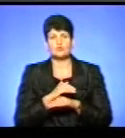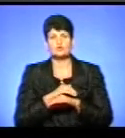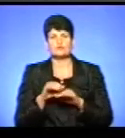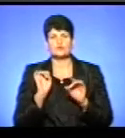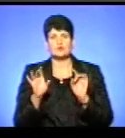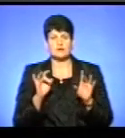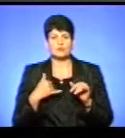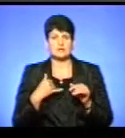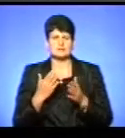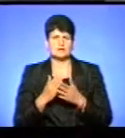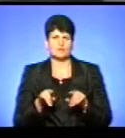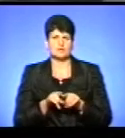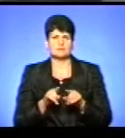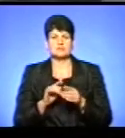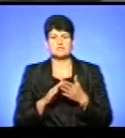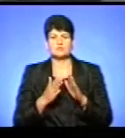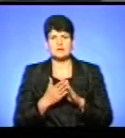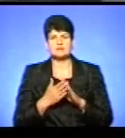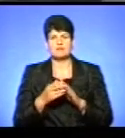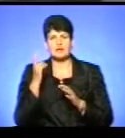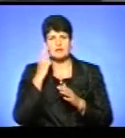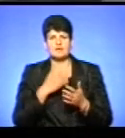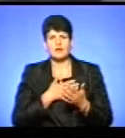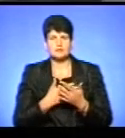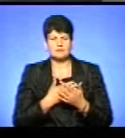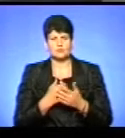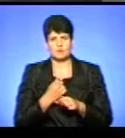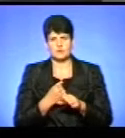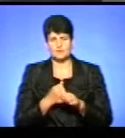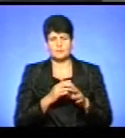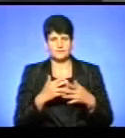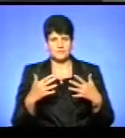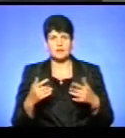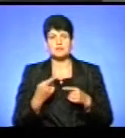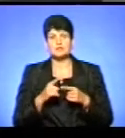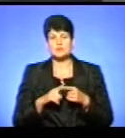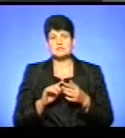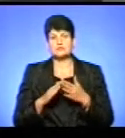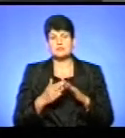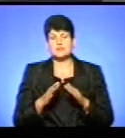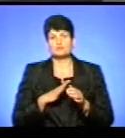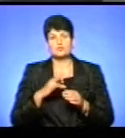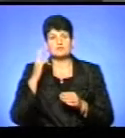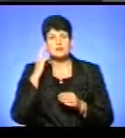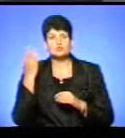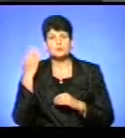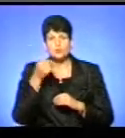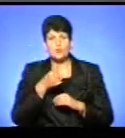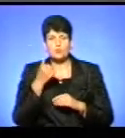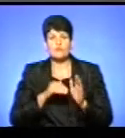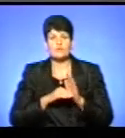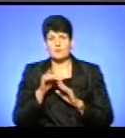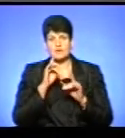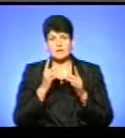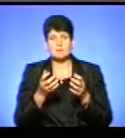подібна ситуація, кажуть, що дуже в Києві активно працюють і так далі, але кажу ситуацію, що сталося в Києві, що минулого року Верховна